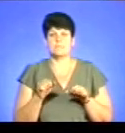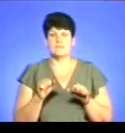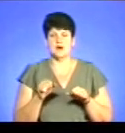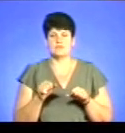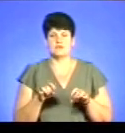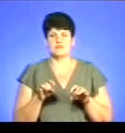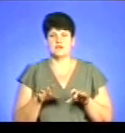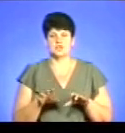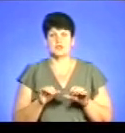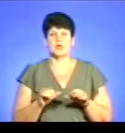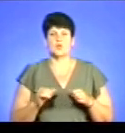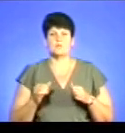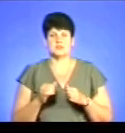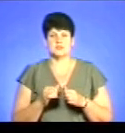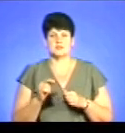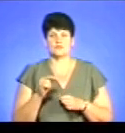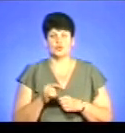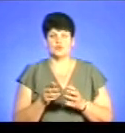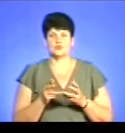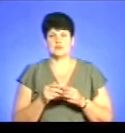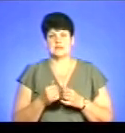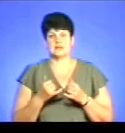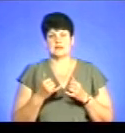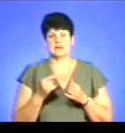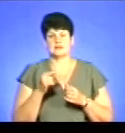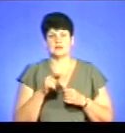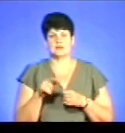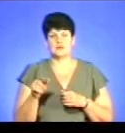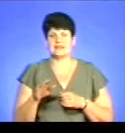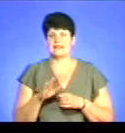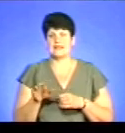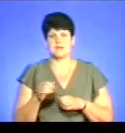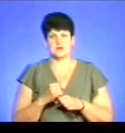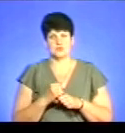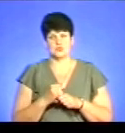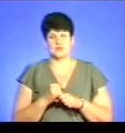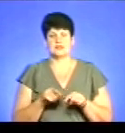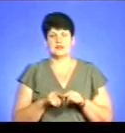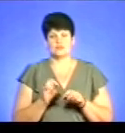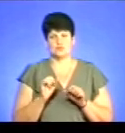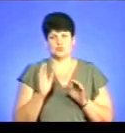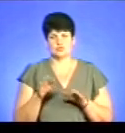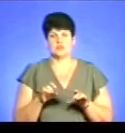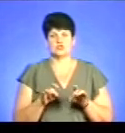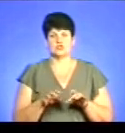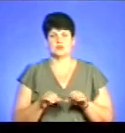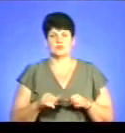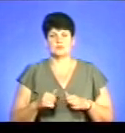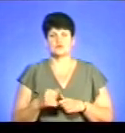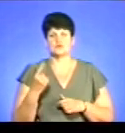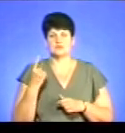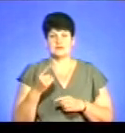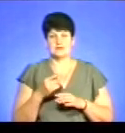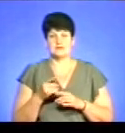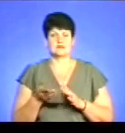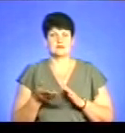для вирішення на комісії. В тому числі і для тих людей, що не працюють. Також може бути рішення комісії. Але один виняток є,